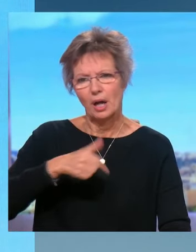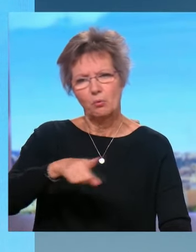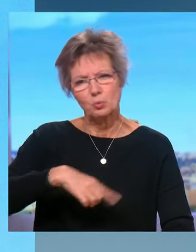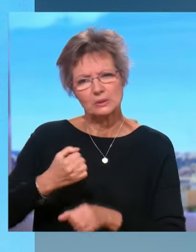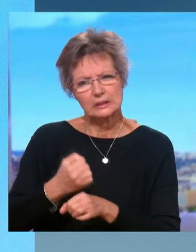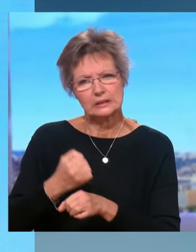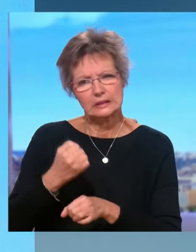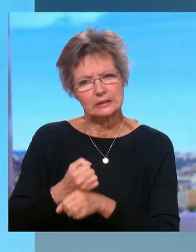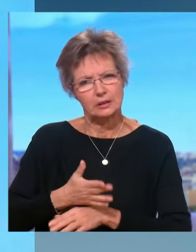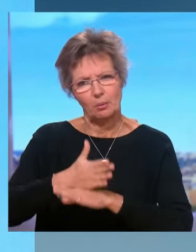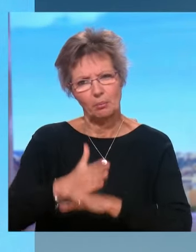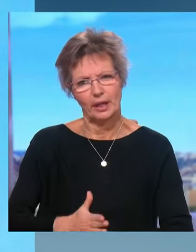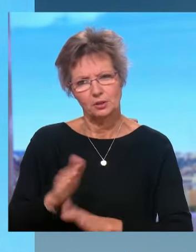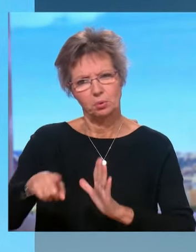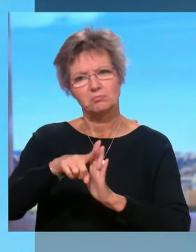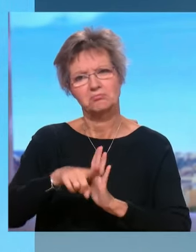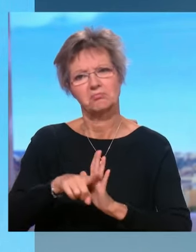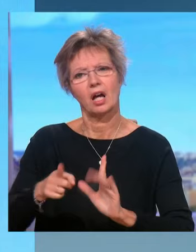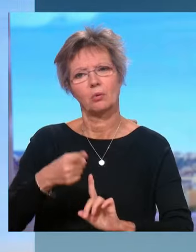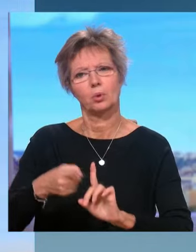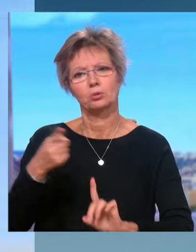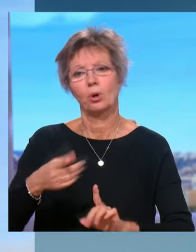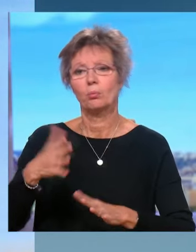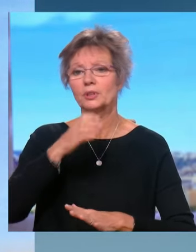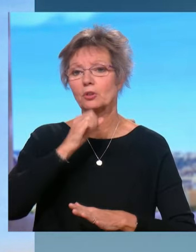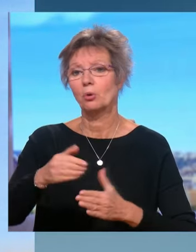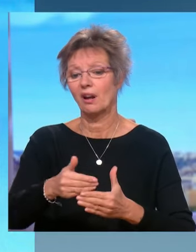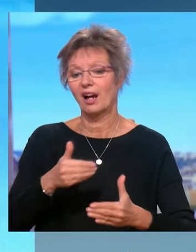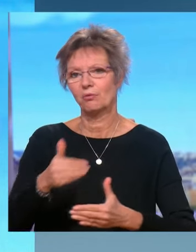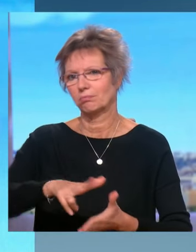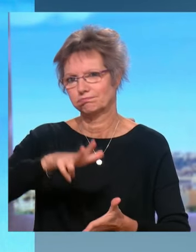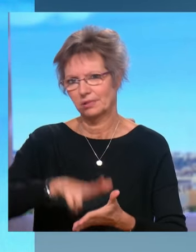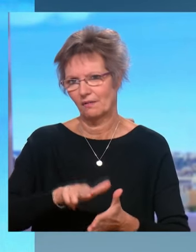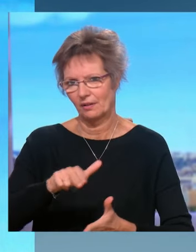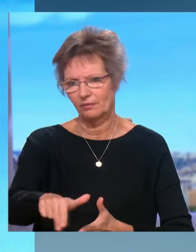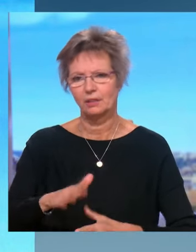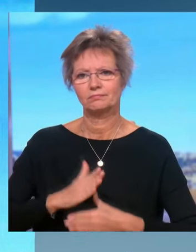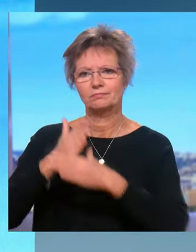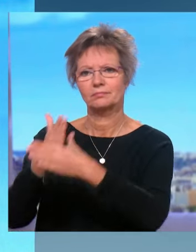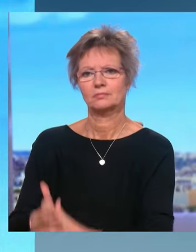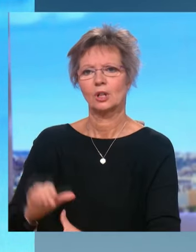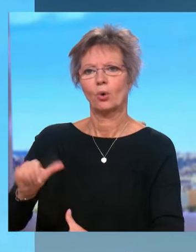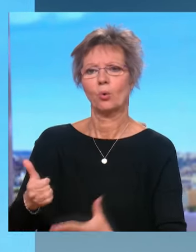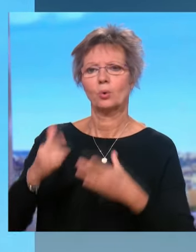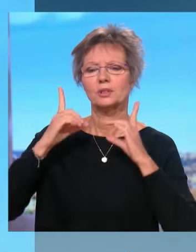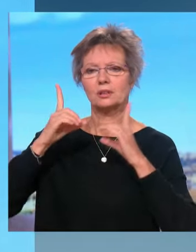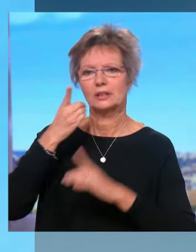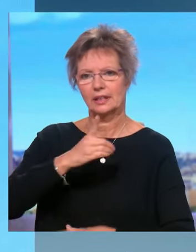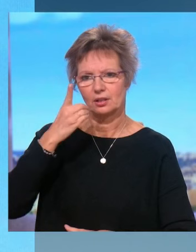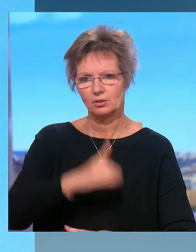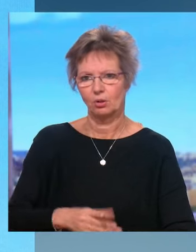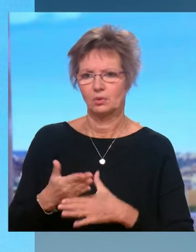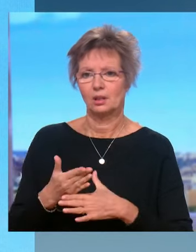travaillé. Donc, peut-être qu'on peut dorénavant, avant Noël, adopter un texte. Le texte arrive dans l'hémicycle, donc, le 11 décembre. Si aucune majorité ne se